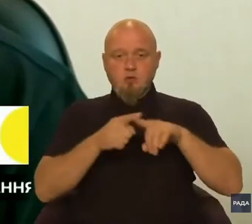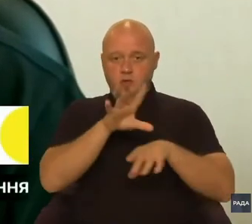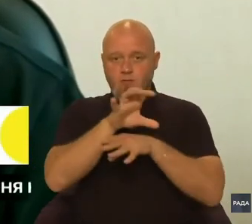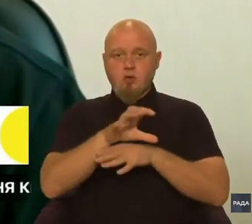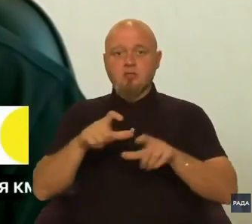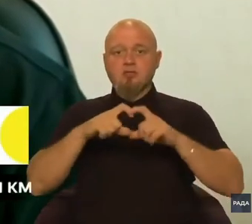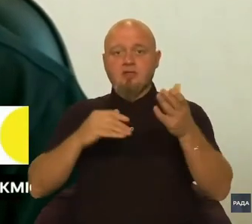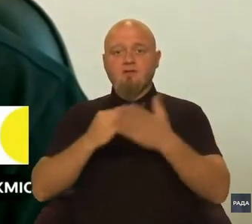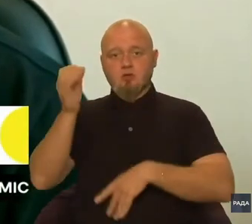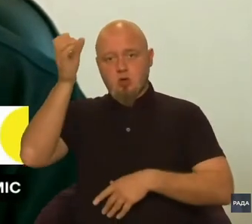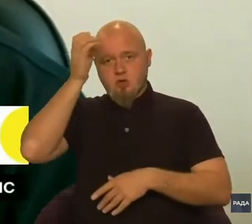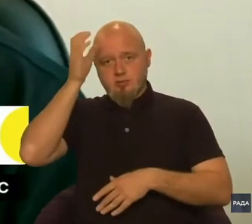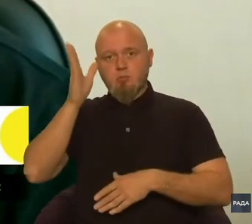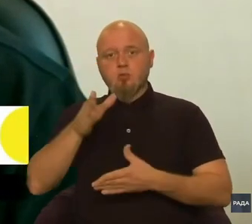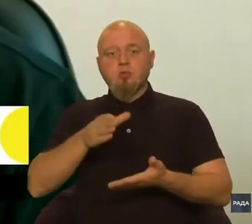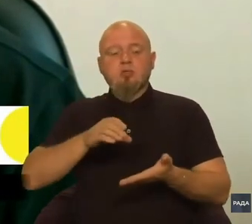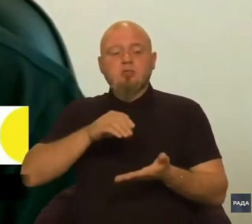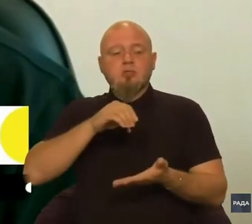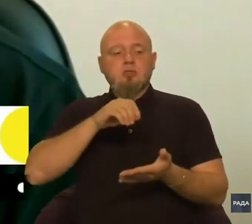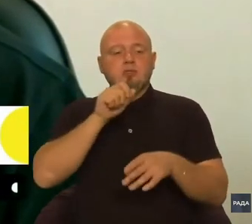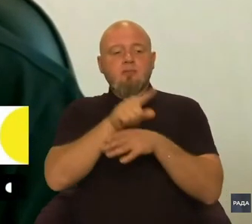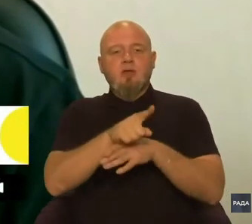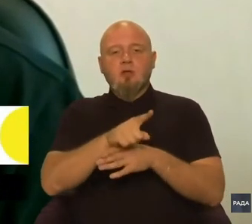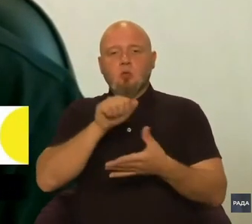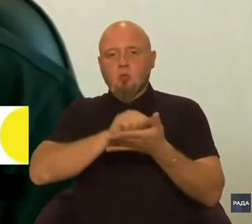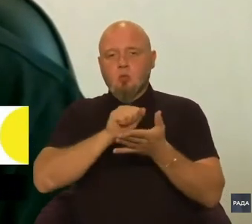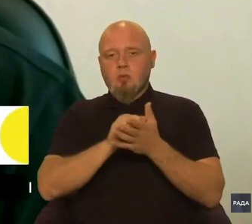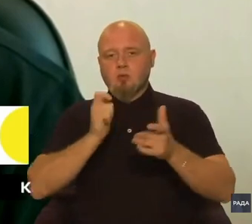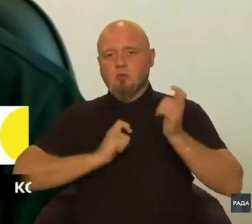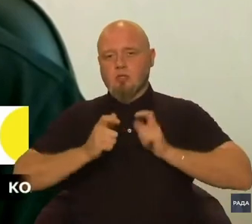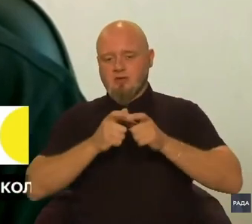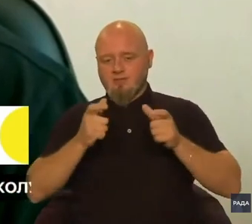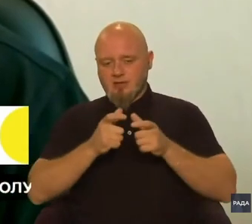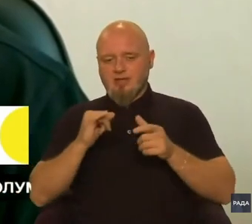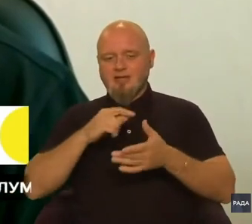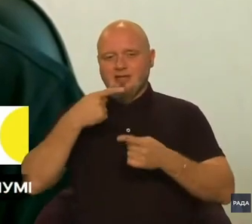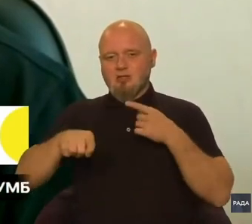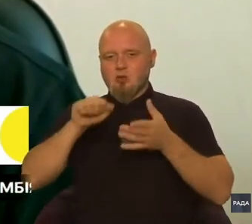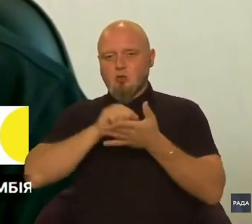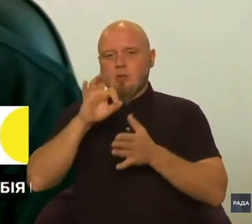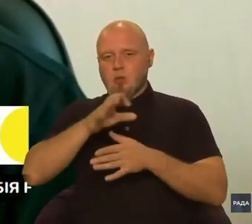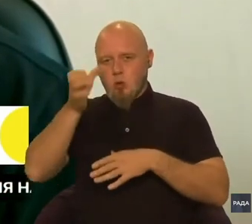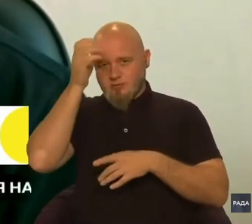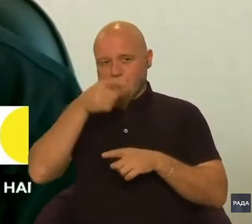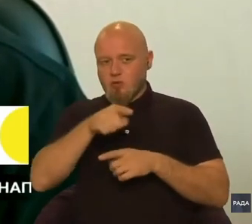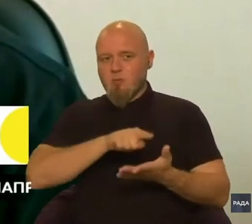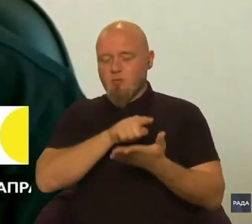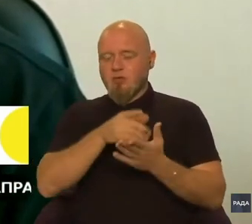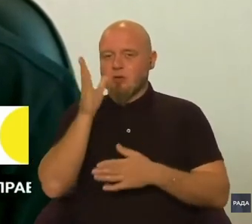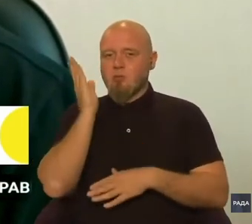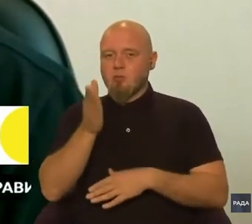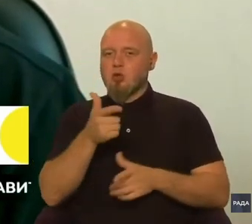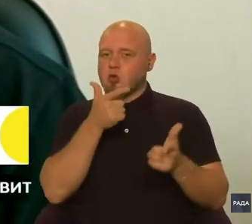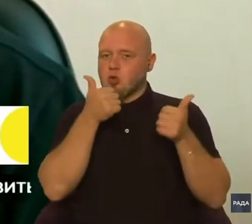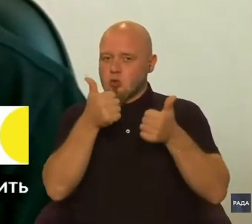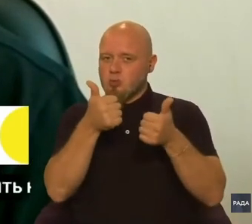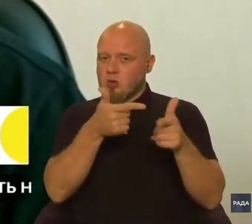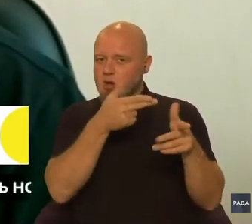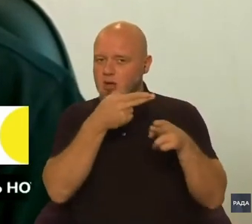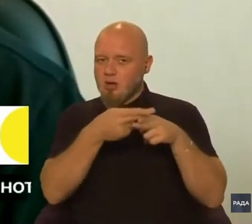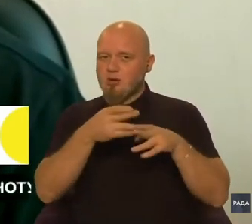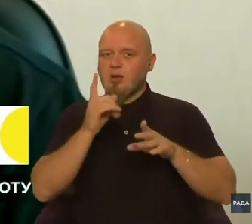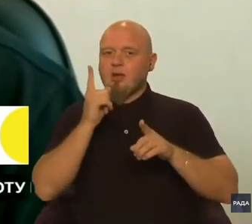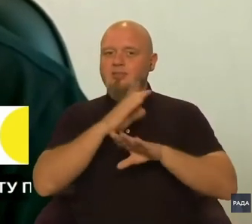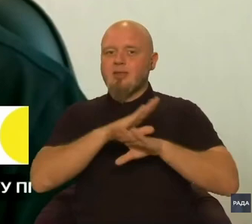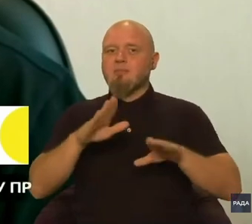освіти будуть замовляти документи, студентські квитки і інші документи про освіту. Тому воно має бути доброї якості, але не більше, ніж